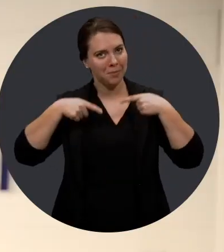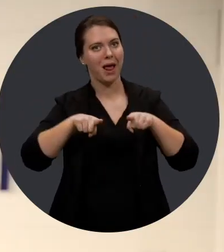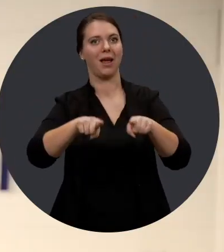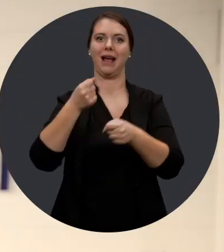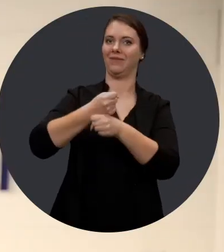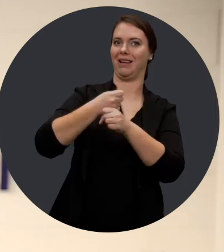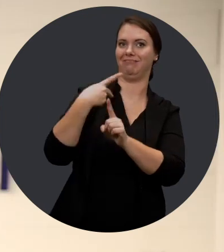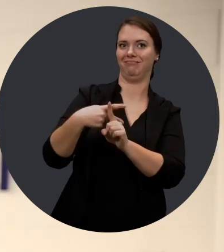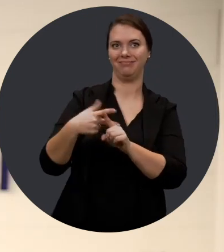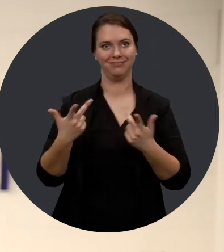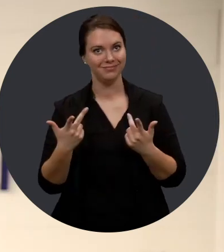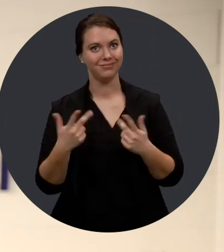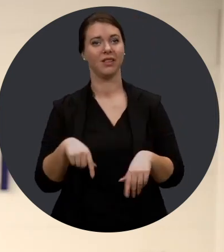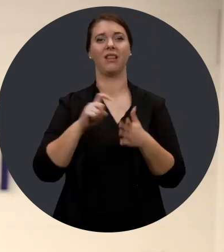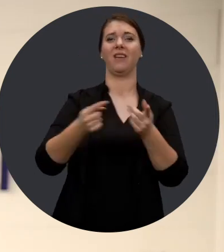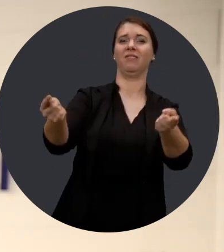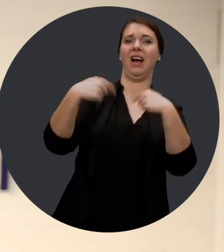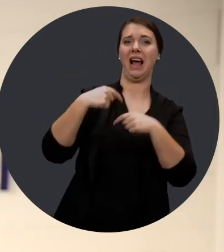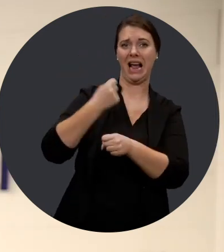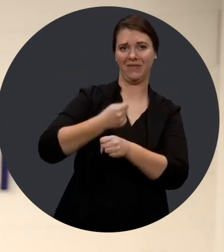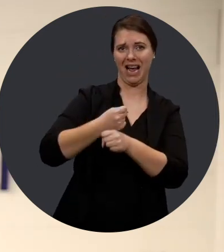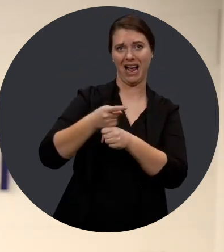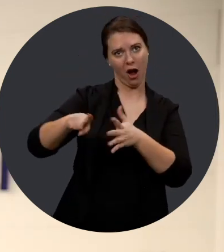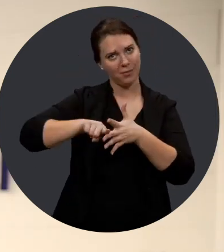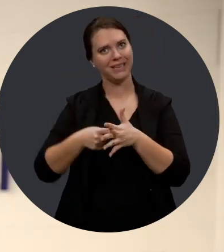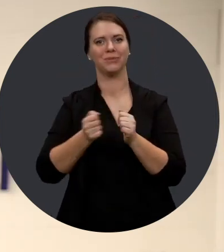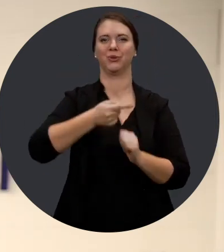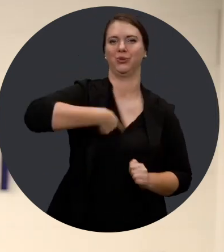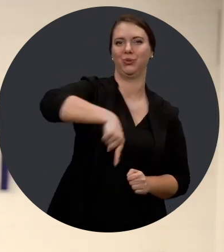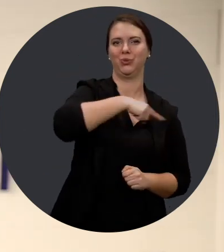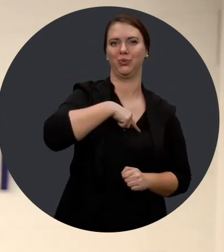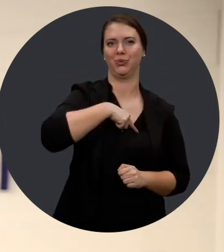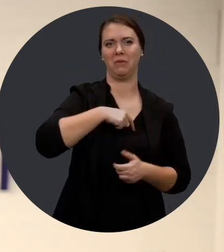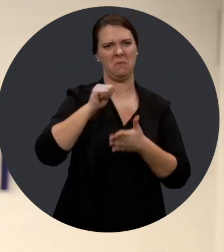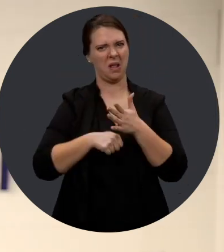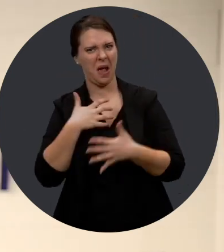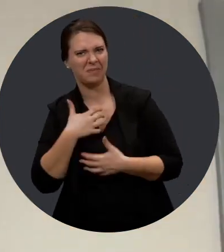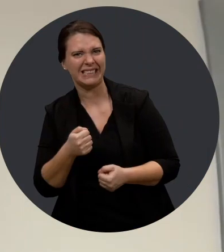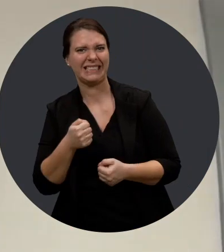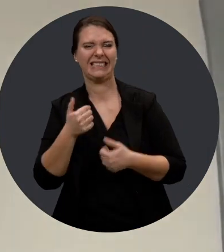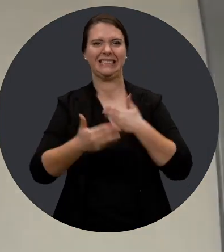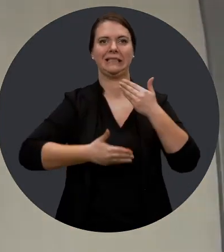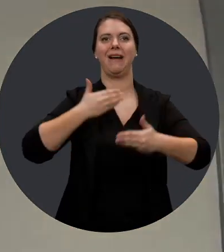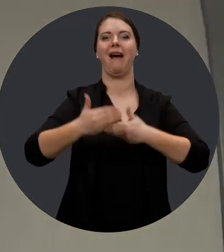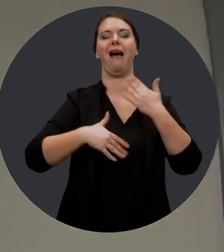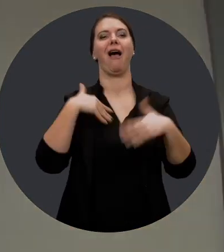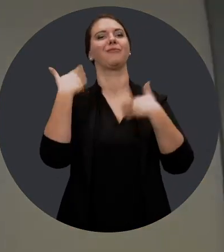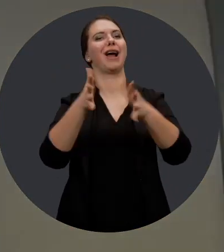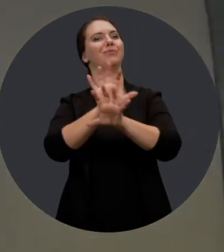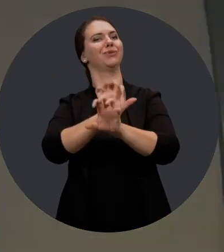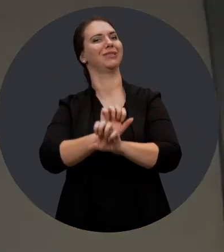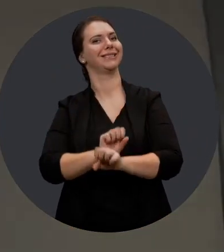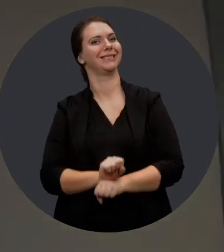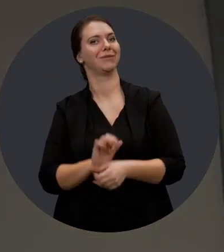avec leur profession. Quand ils rentrent au travail, quand ils ont commencé avec nous, il y avait un peu de manque de confiance. C'est aussi des personnes qui